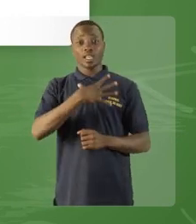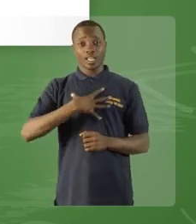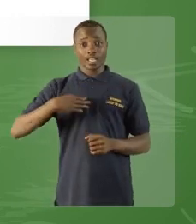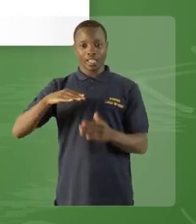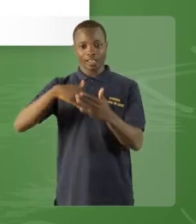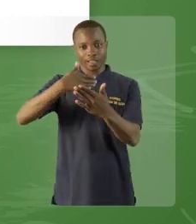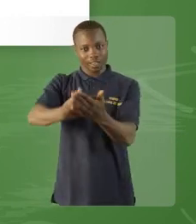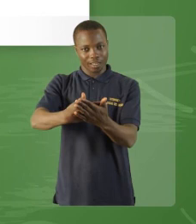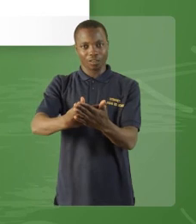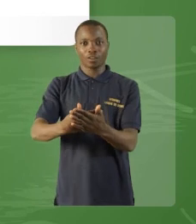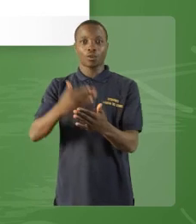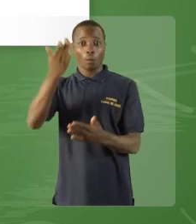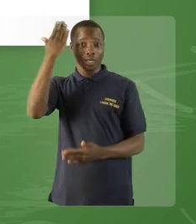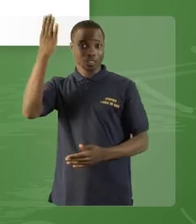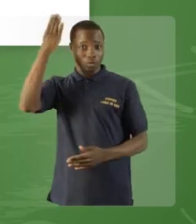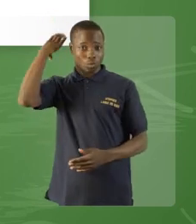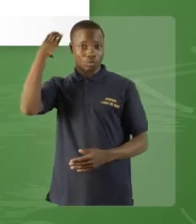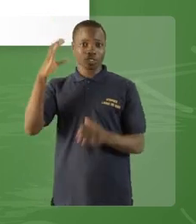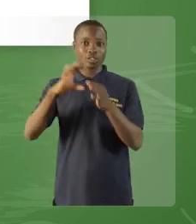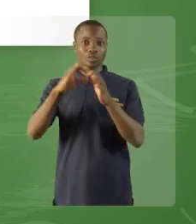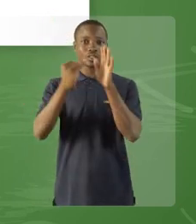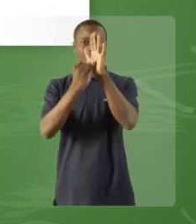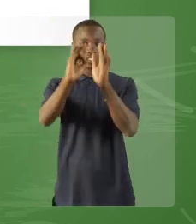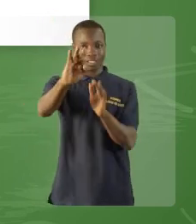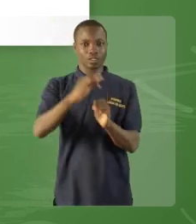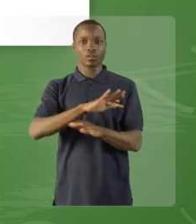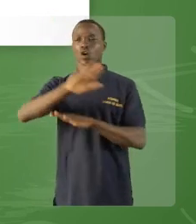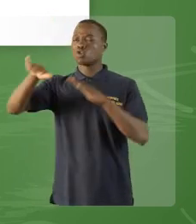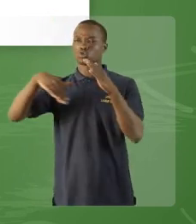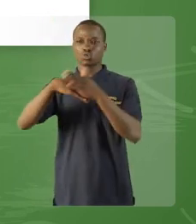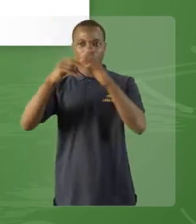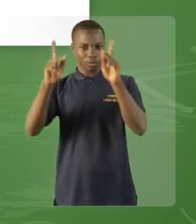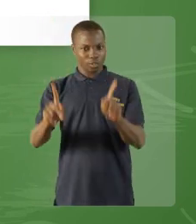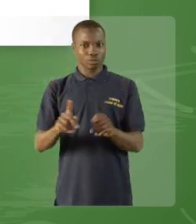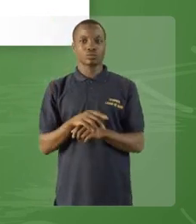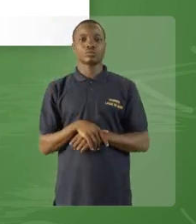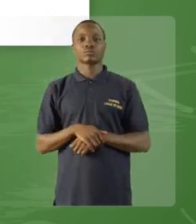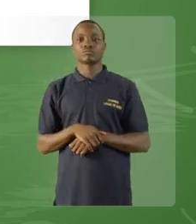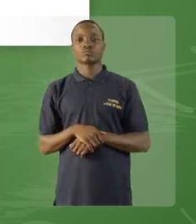et « arriver » au passé composé de l'indicatif à toutes les personnes.